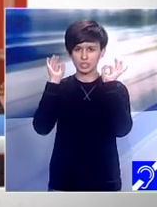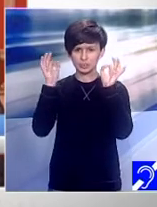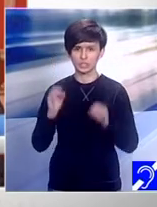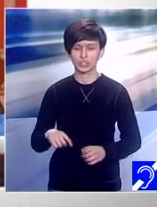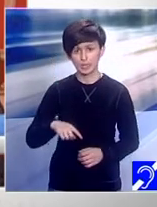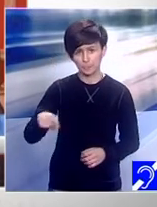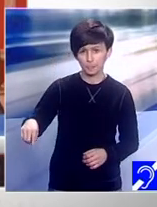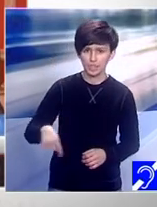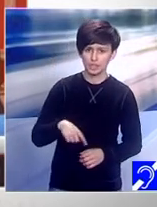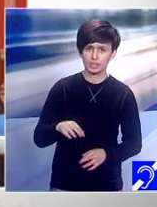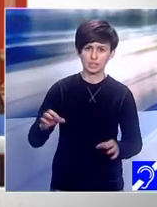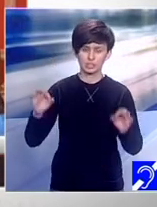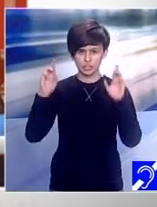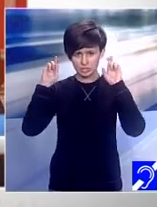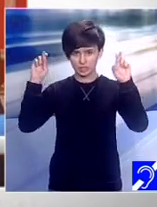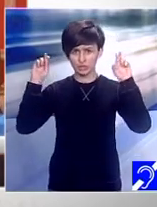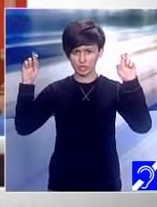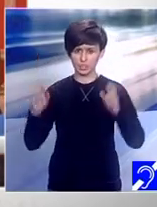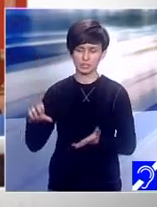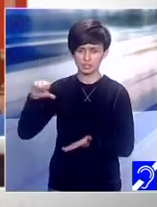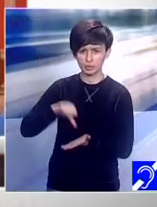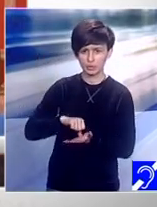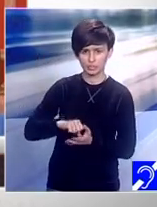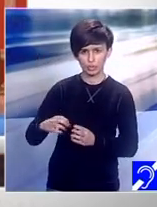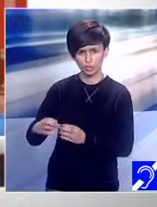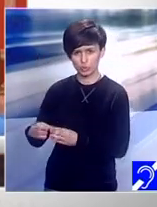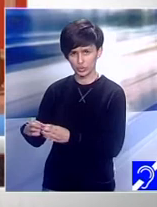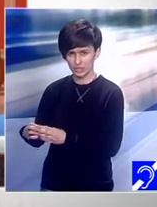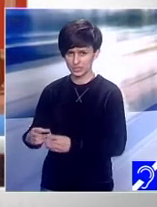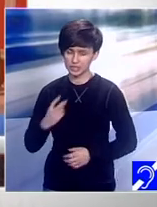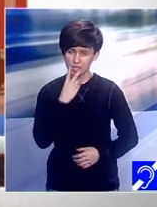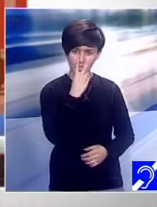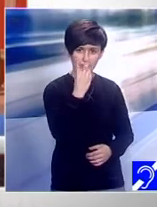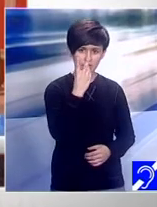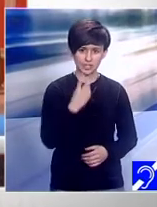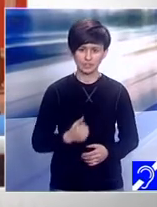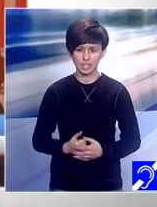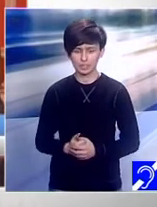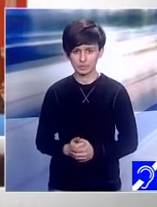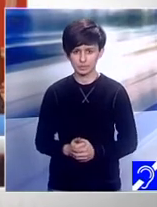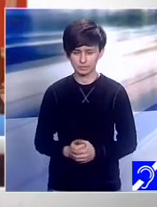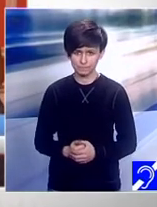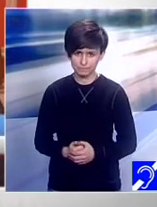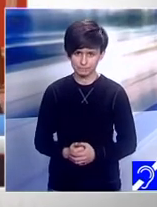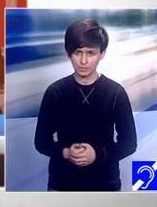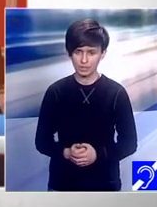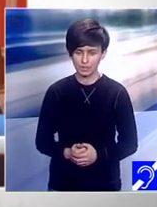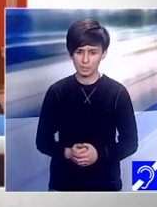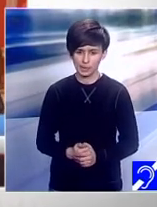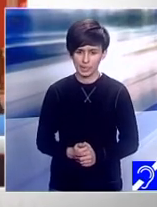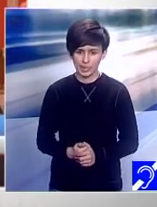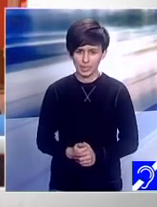ca astfel să fim în mijlocul comunității, să ne vadă și să le trezim interesul, să încerce